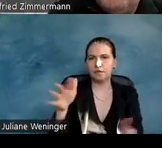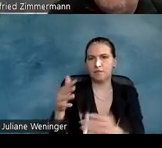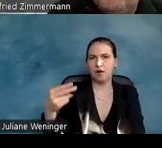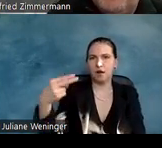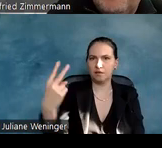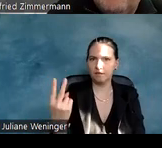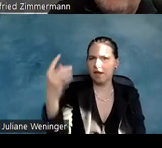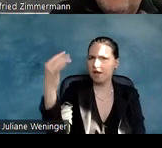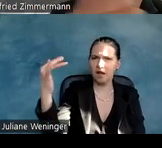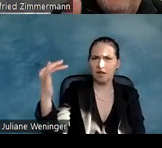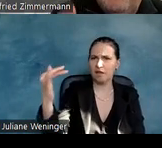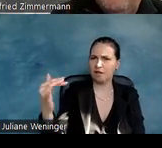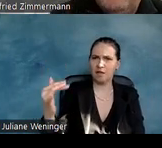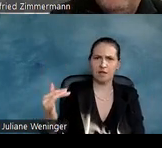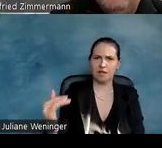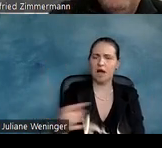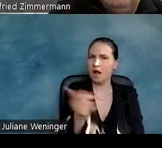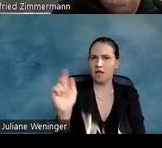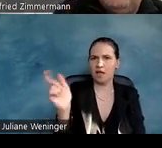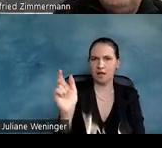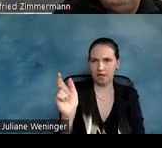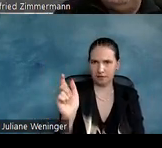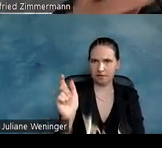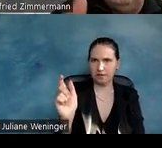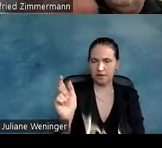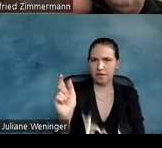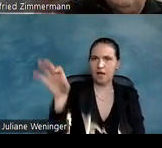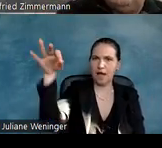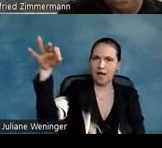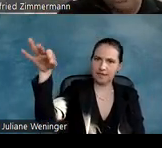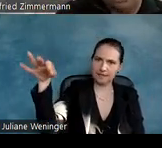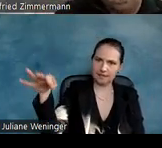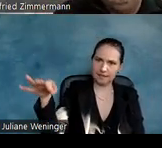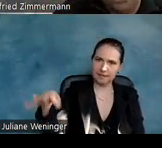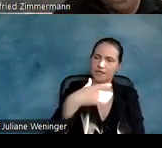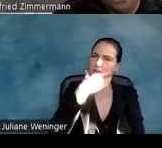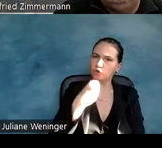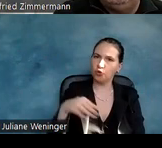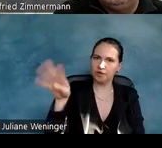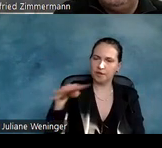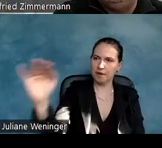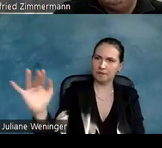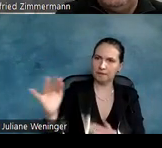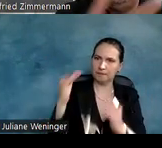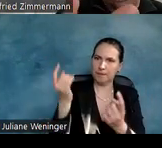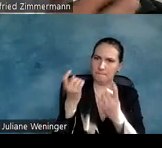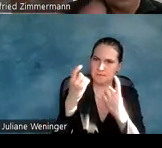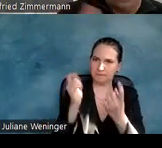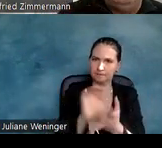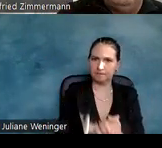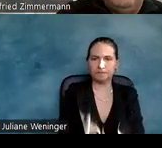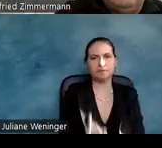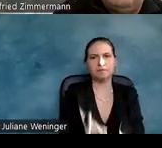und so weiter. Also, alle Elemente werden in einer schönen Tabelle gezeigt, dass auch